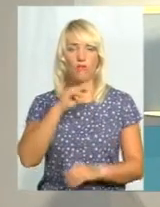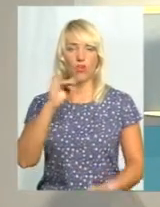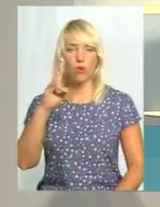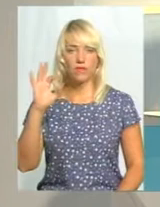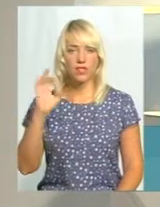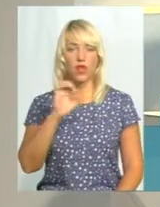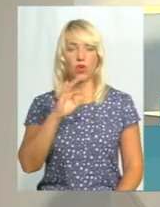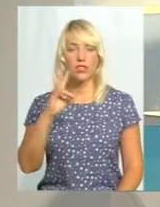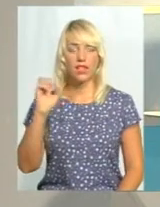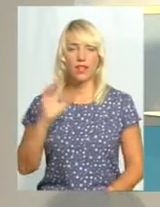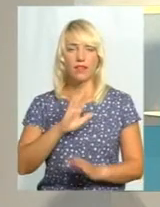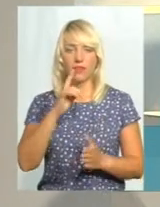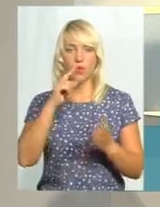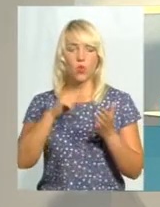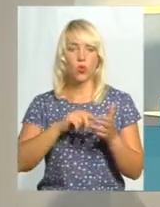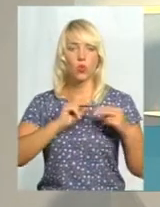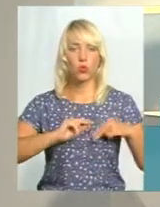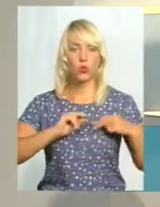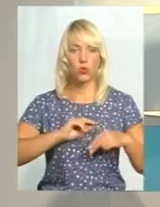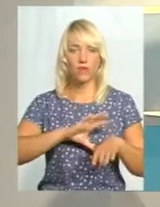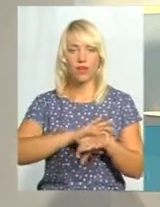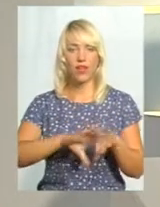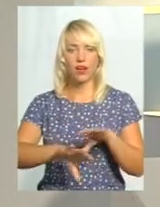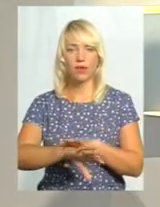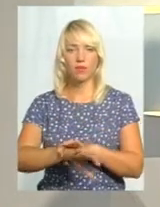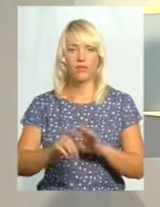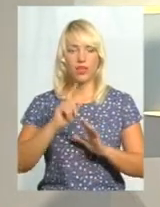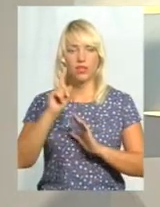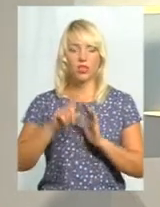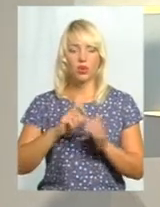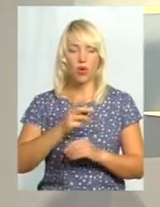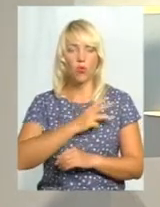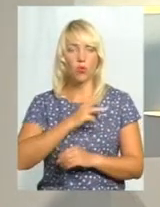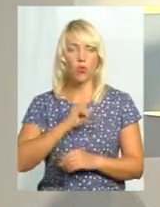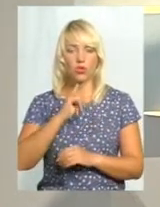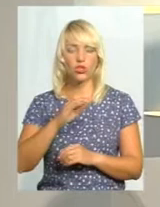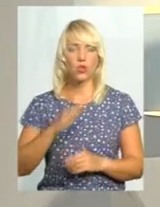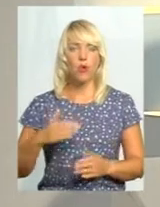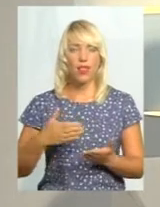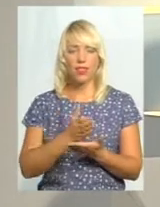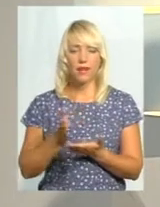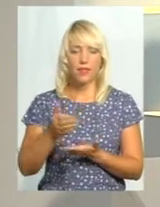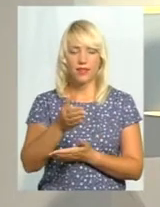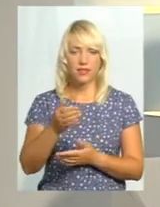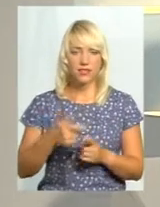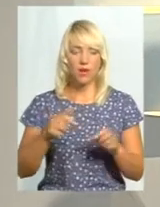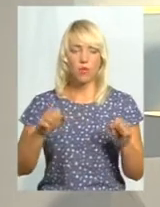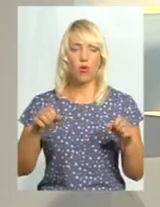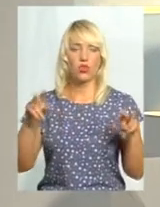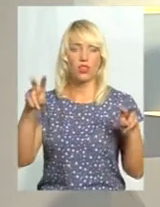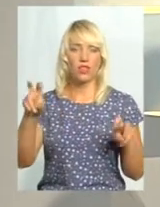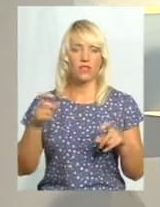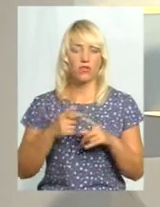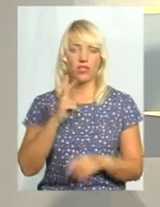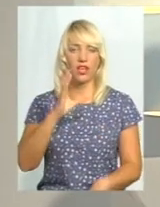Як не потрапити у трудове рабство, дізналися охоче у лабіринти можливостей. Квест такої назвою провели сьогодні